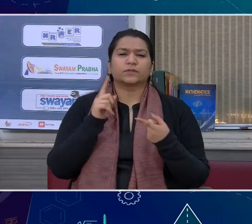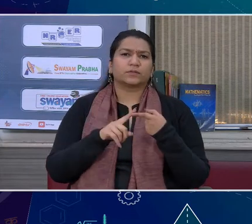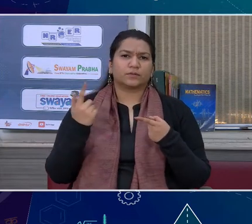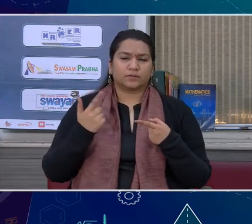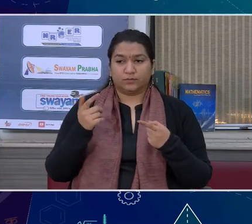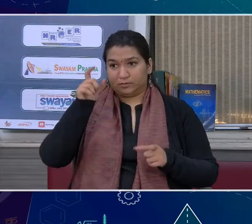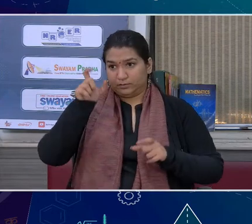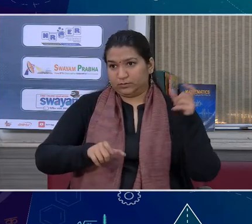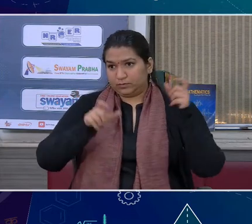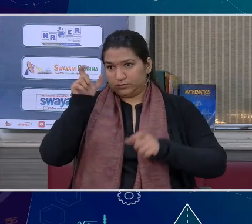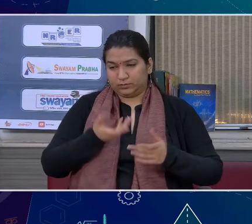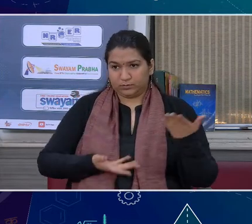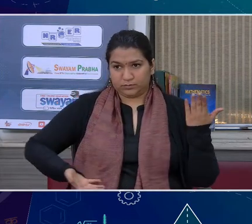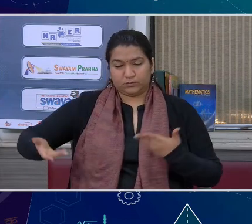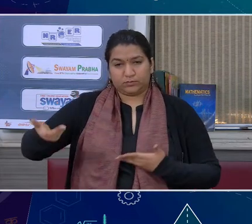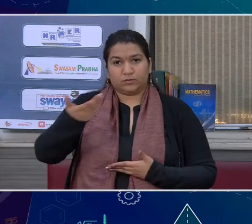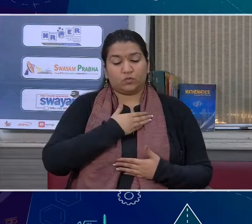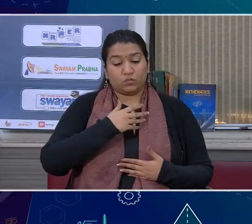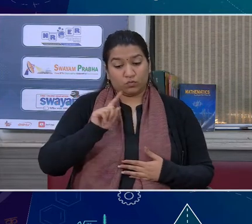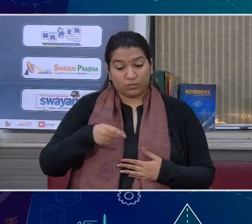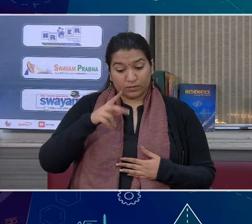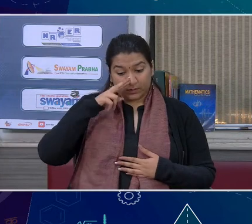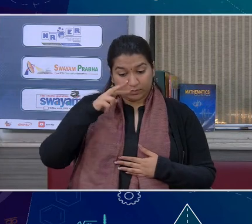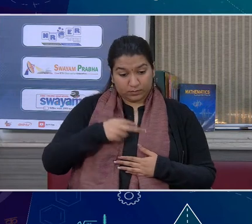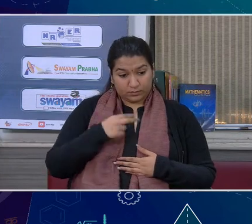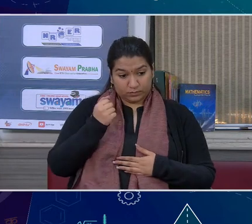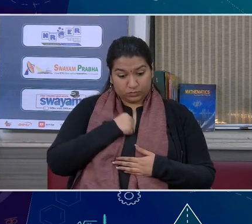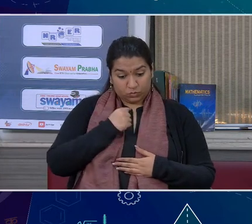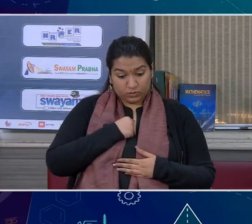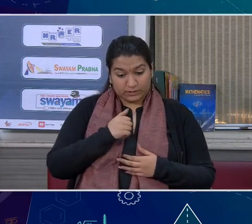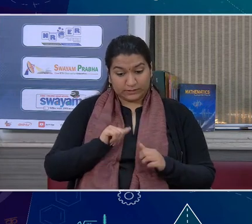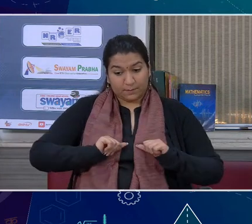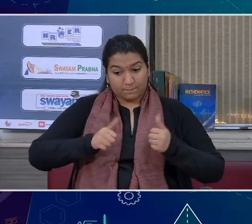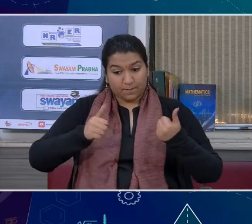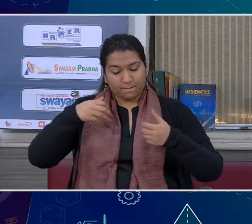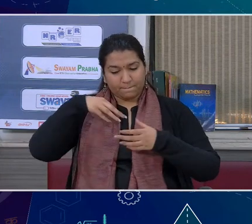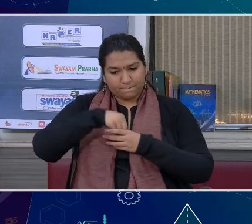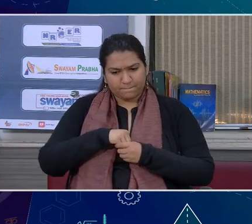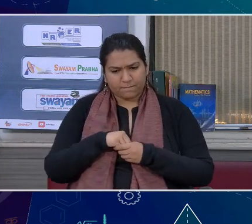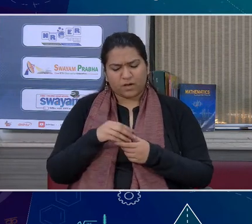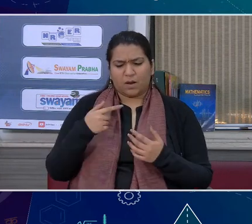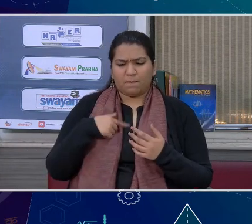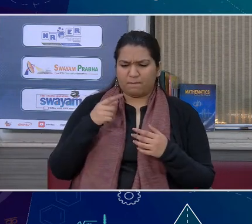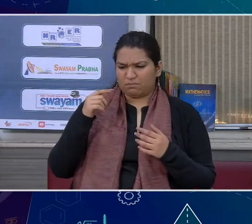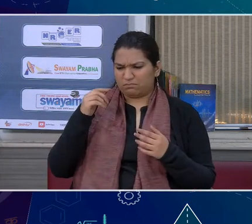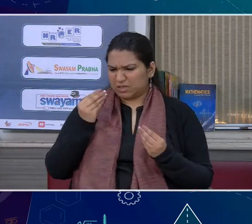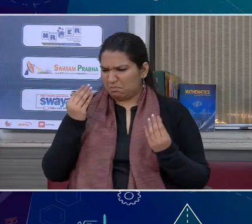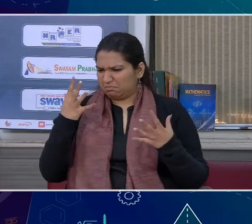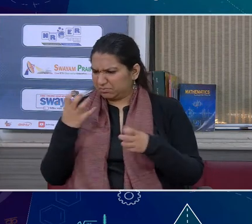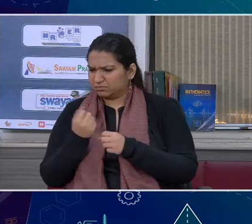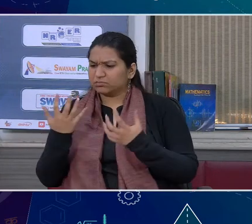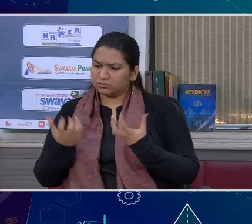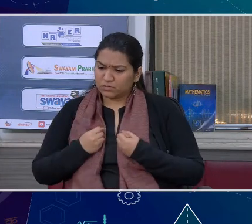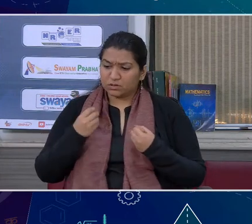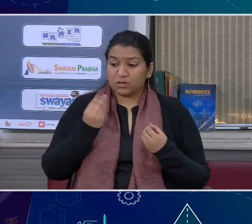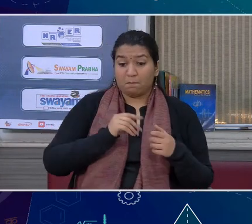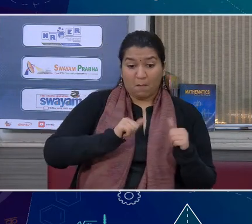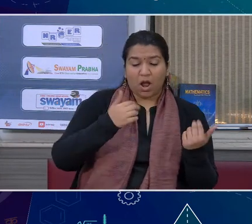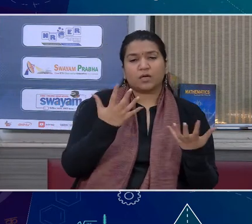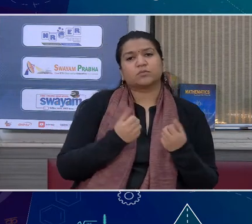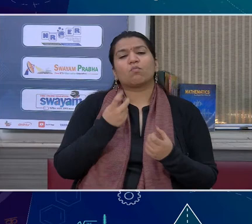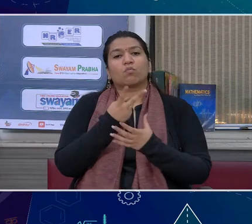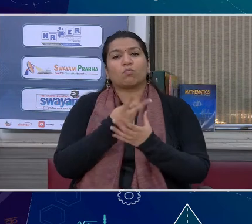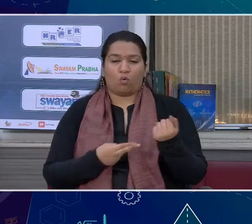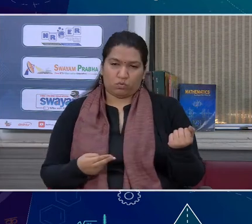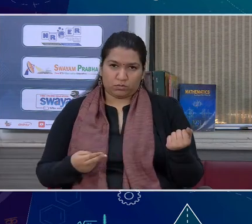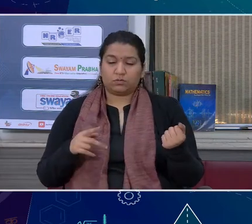हर व्यक्ति को अपने शामता हैं और अपनी शम्टाओं को भी और अपने कम्यों को भी स्विकार करना यह संसार में कोई भी